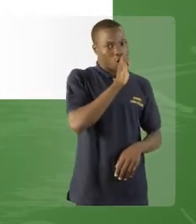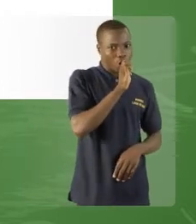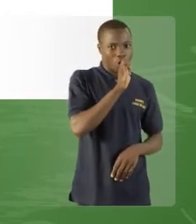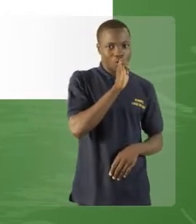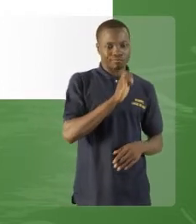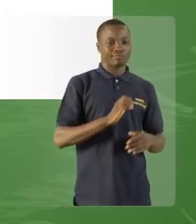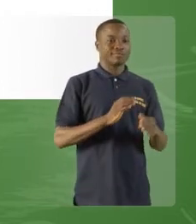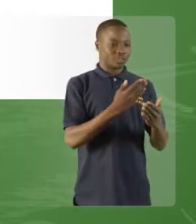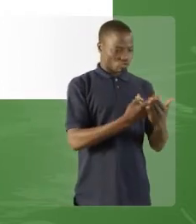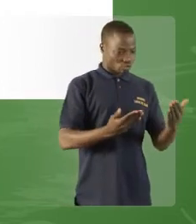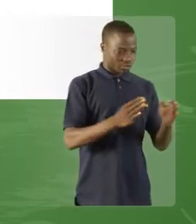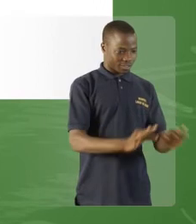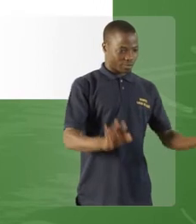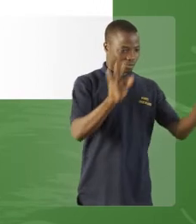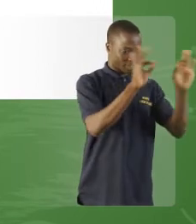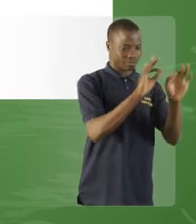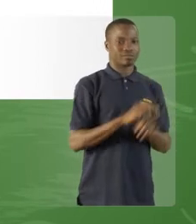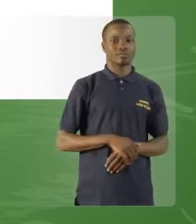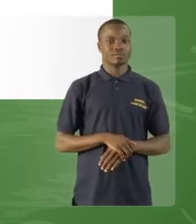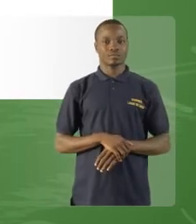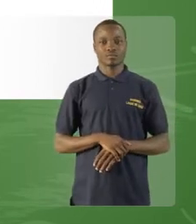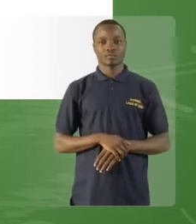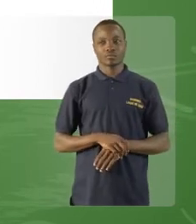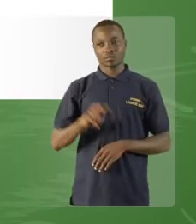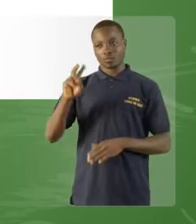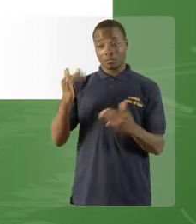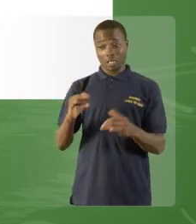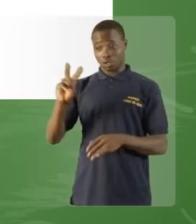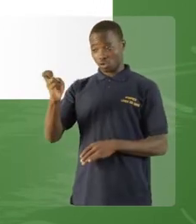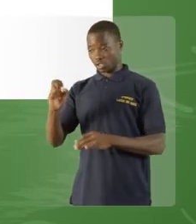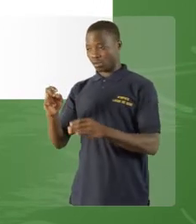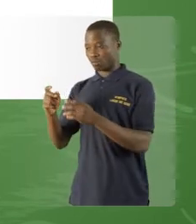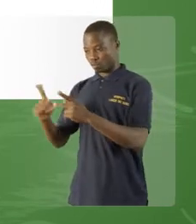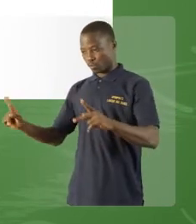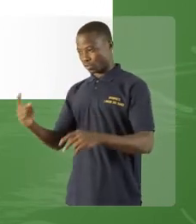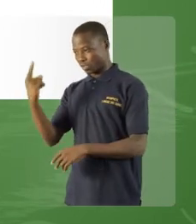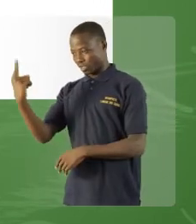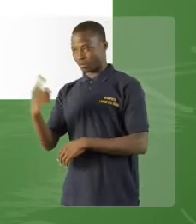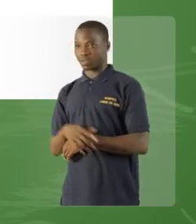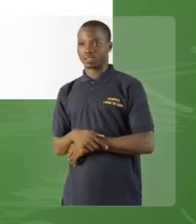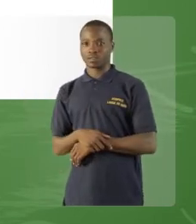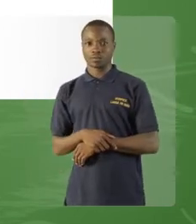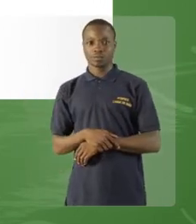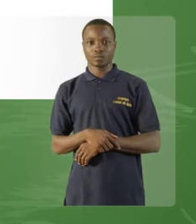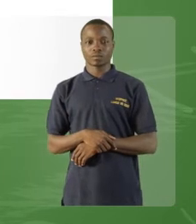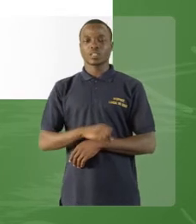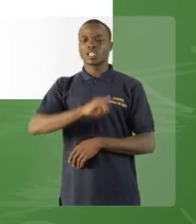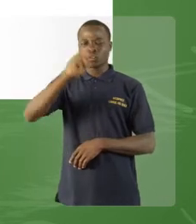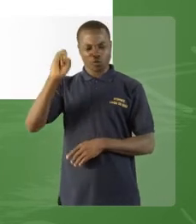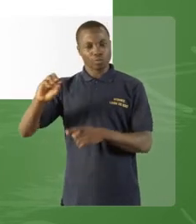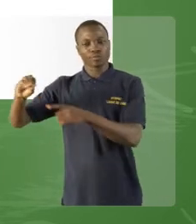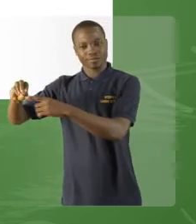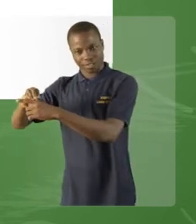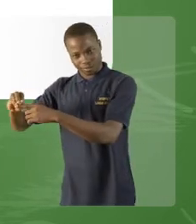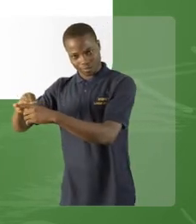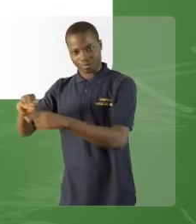Dans cette troisième phrase, je lis la première proposition indépendante. « L'eau est un bien